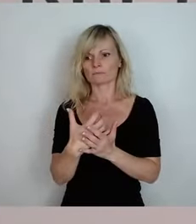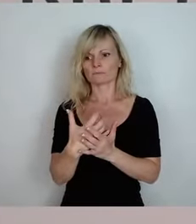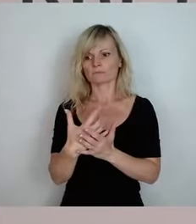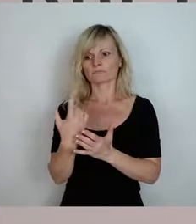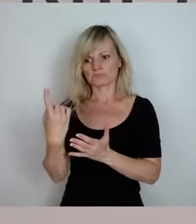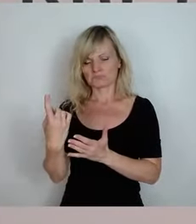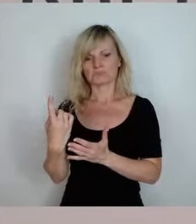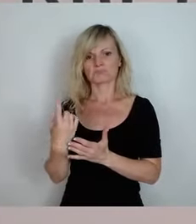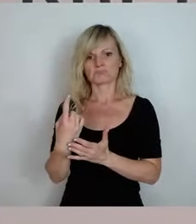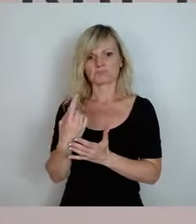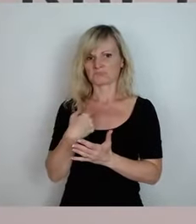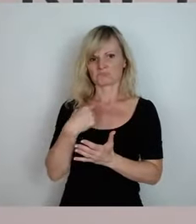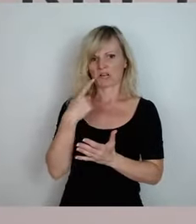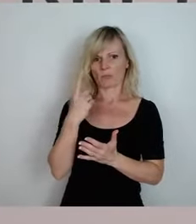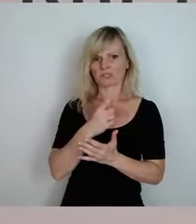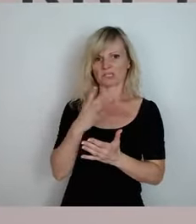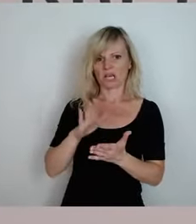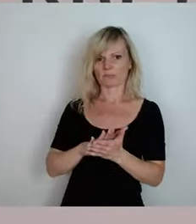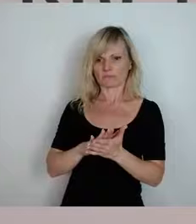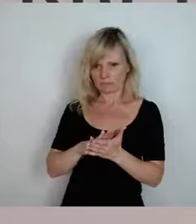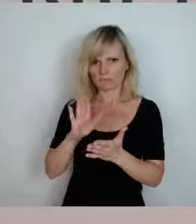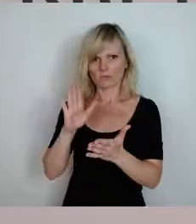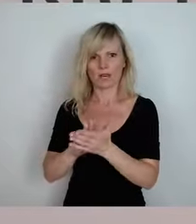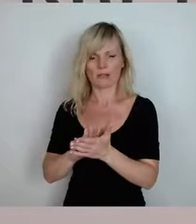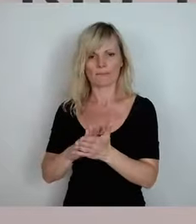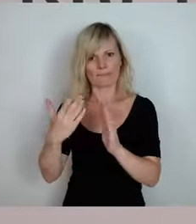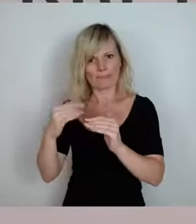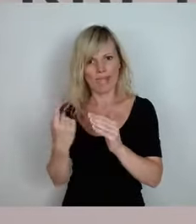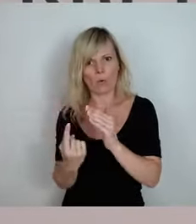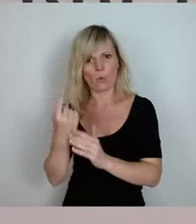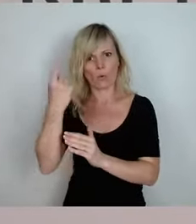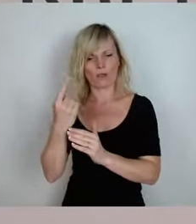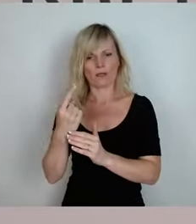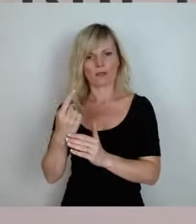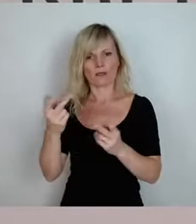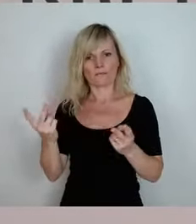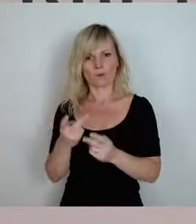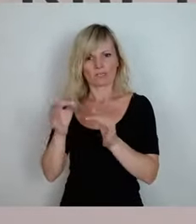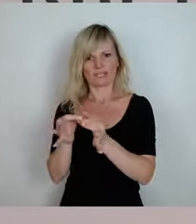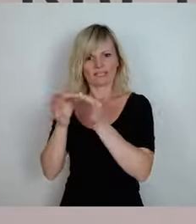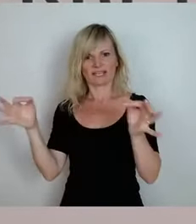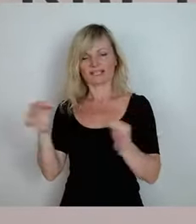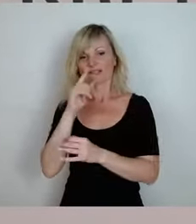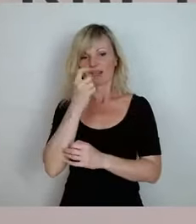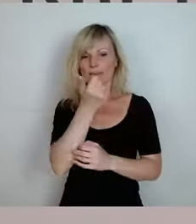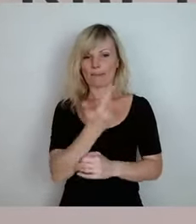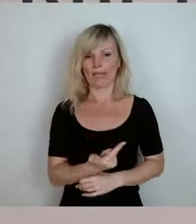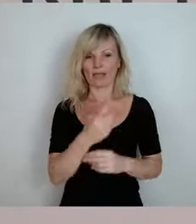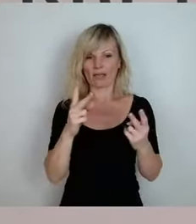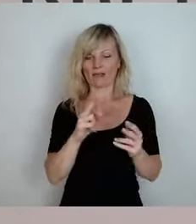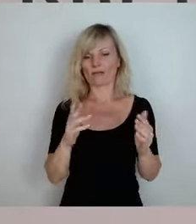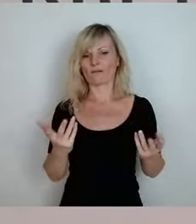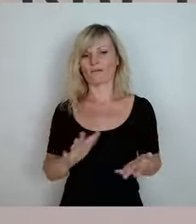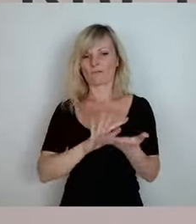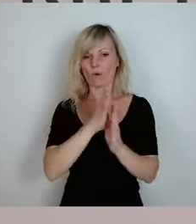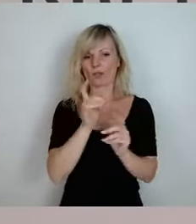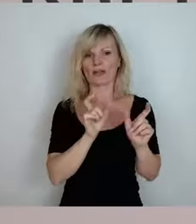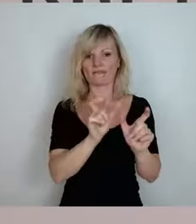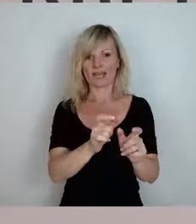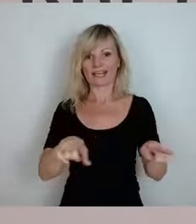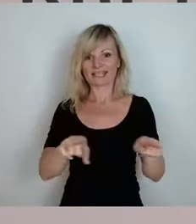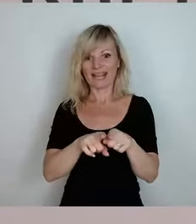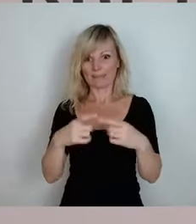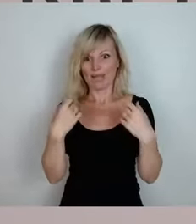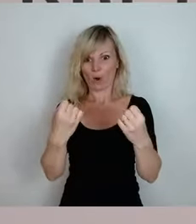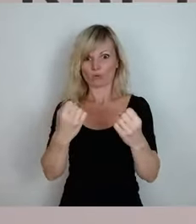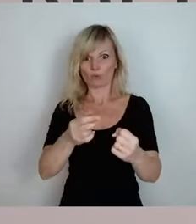funktioniert auch super. Es gibt einen höheren Fördersatz, wenn mehrere Feuerwehren das gleiche Fahrzeug bestellen und es gibt am Ende vom Hersteller den Rabatt. Wie